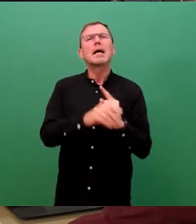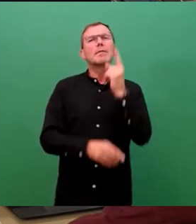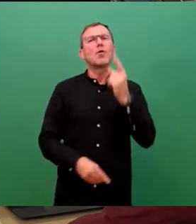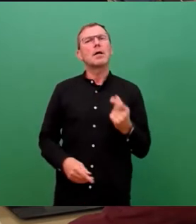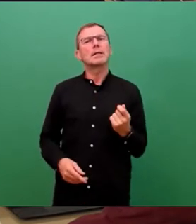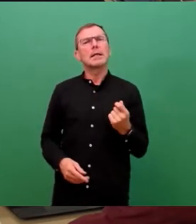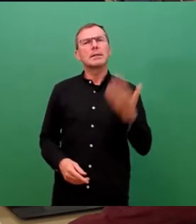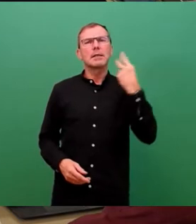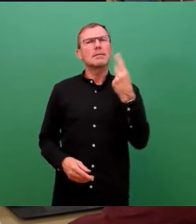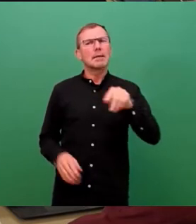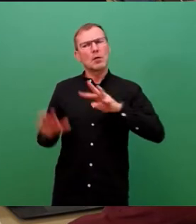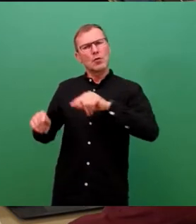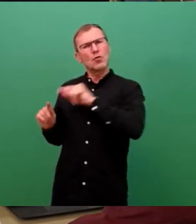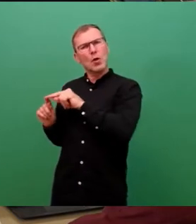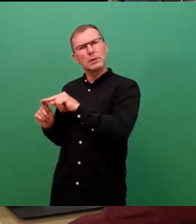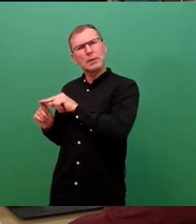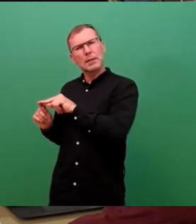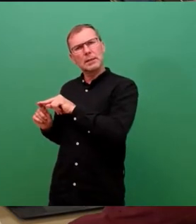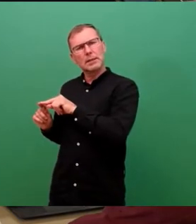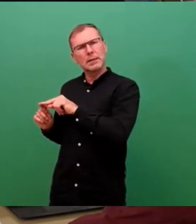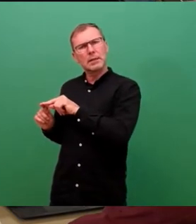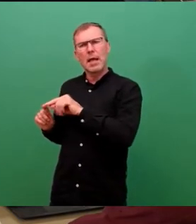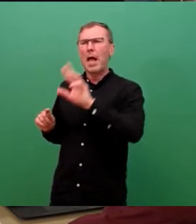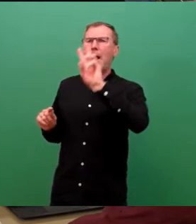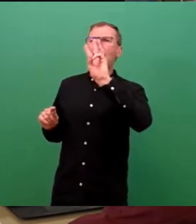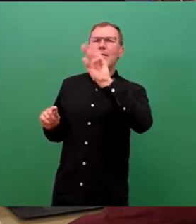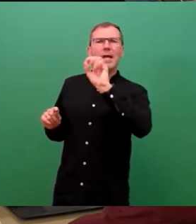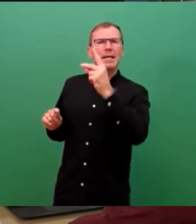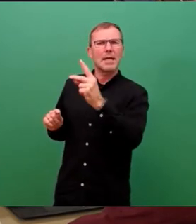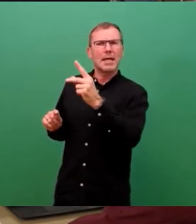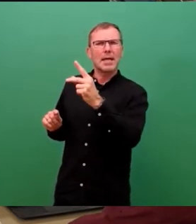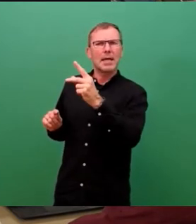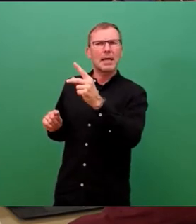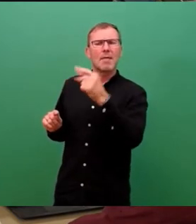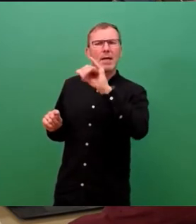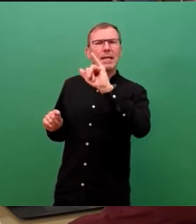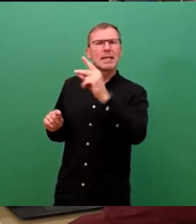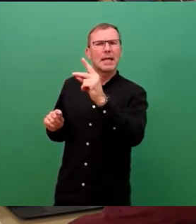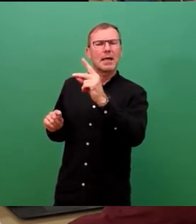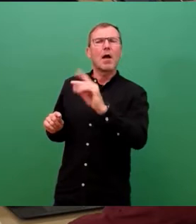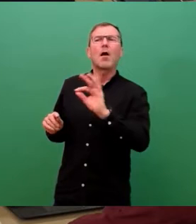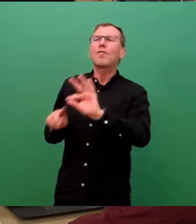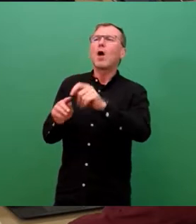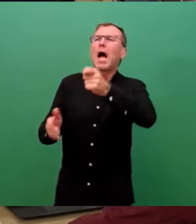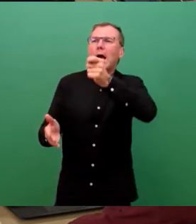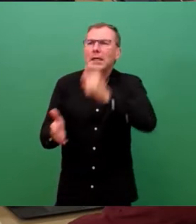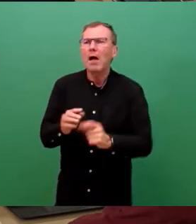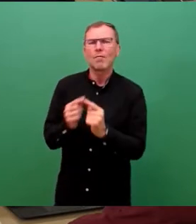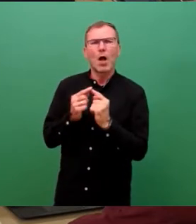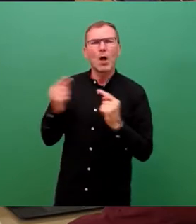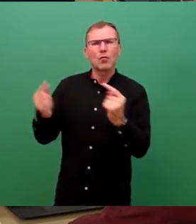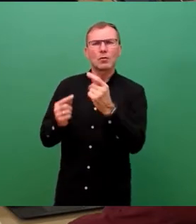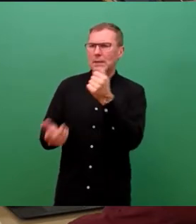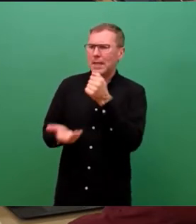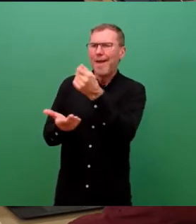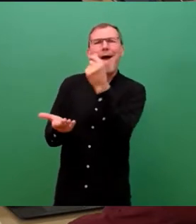2019 der WED auf Basis der Haushaltssatzung zum Ankauf von Grundstücken zur Verfügung gestellt